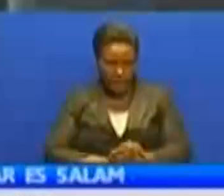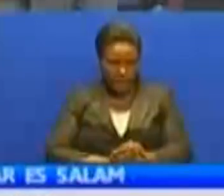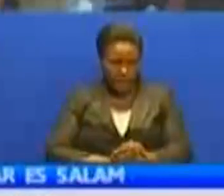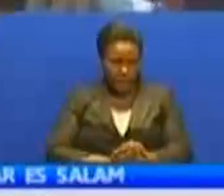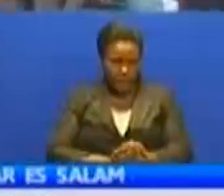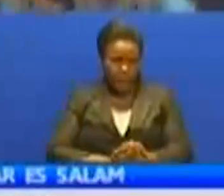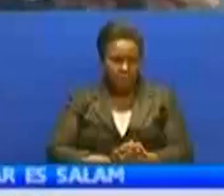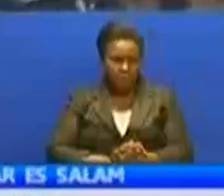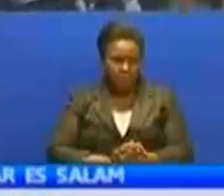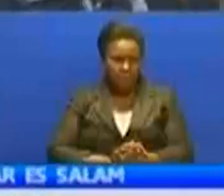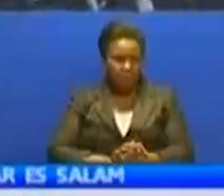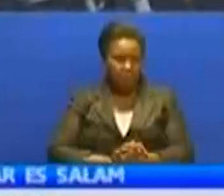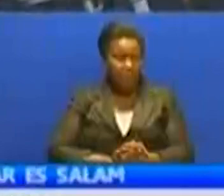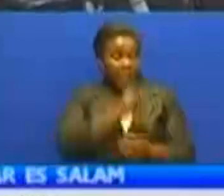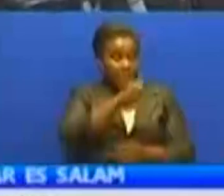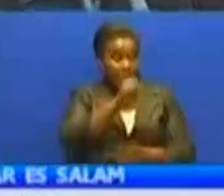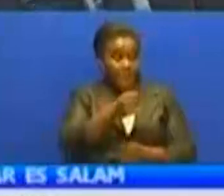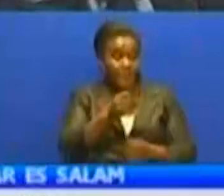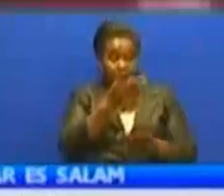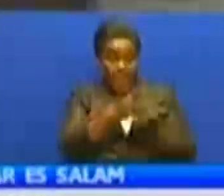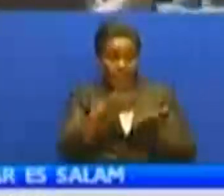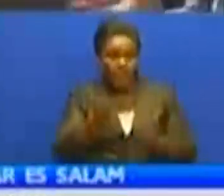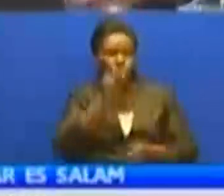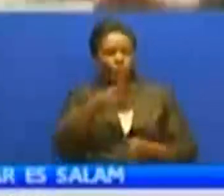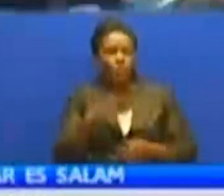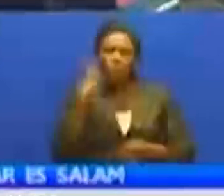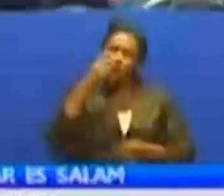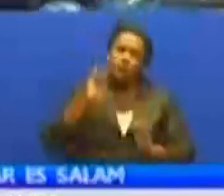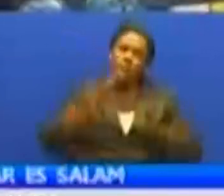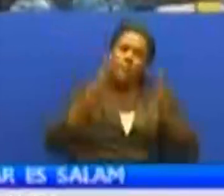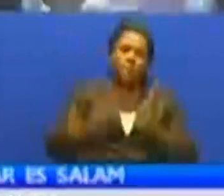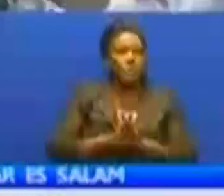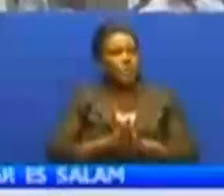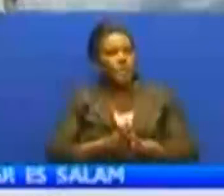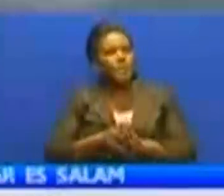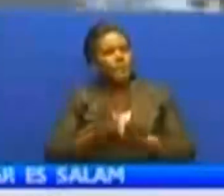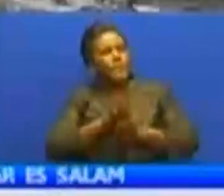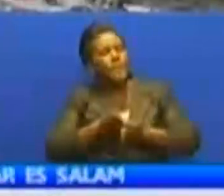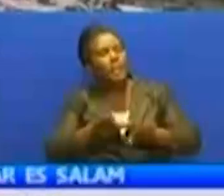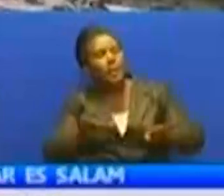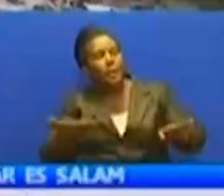Dar eslamu. Heka heka za kutafuta maisha zikiendelea katika monekano wa amani na utulivu.